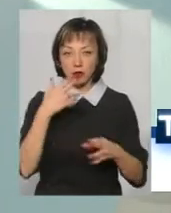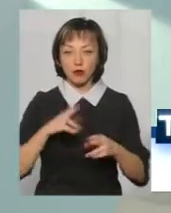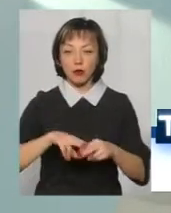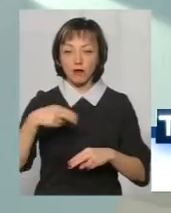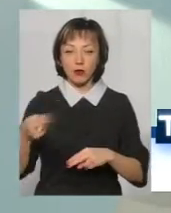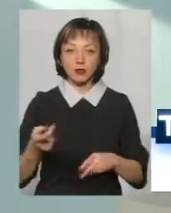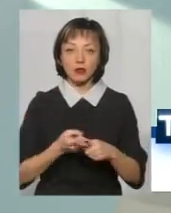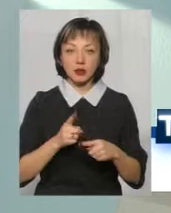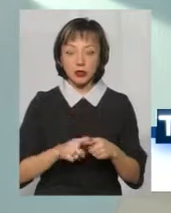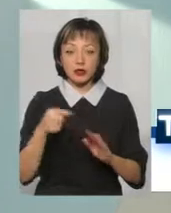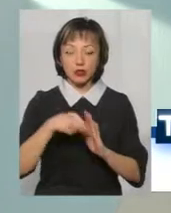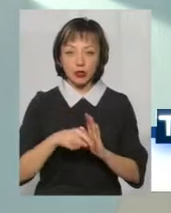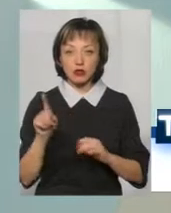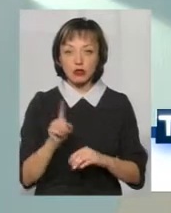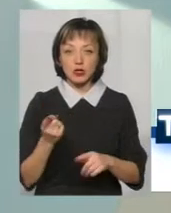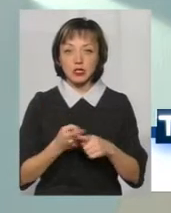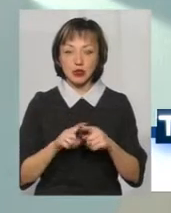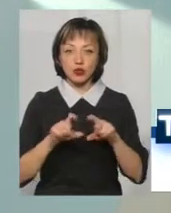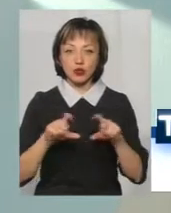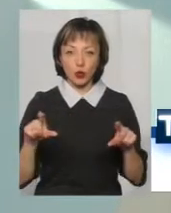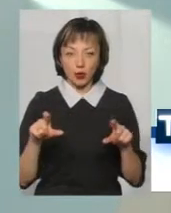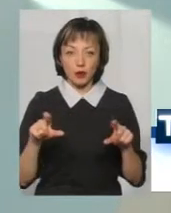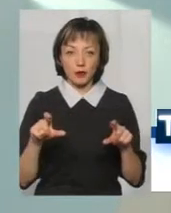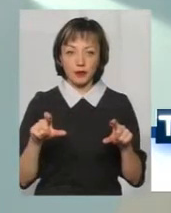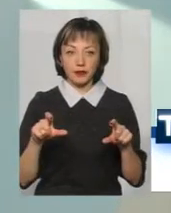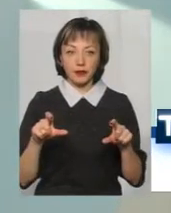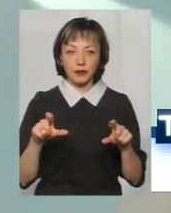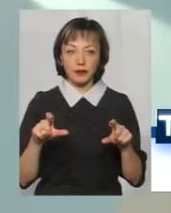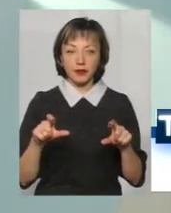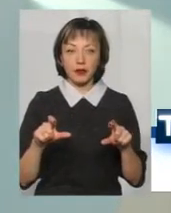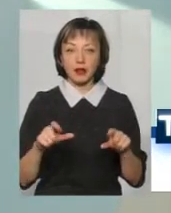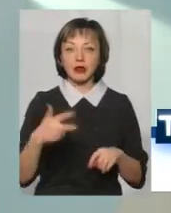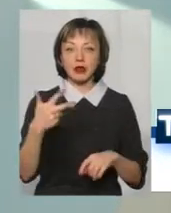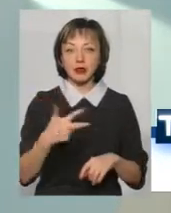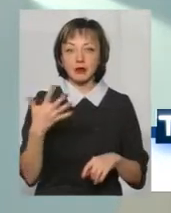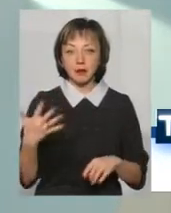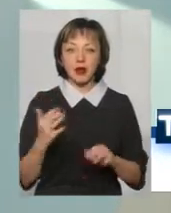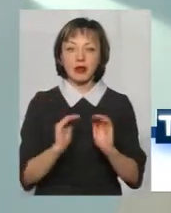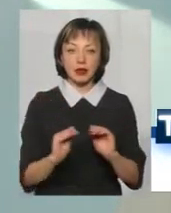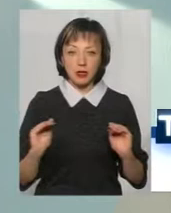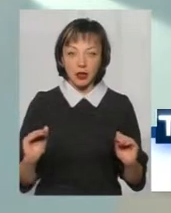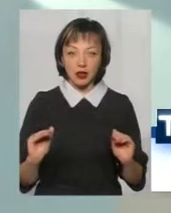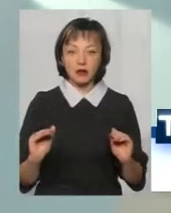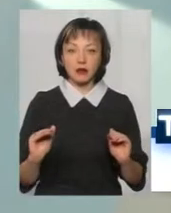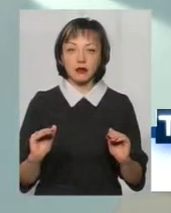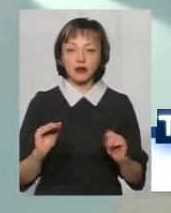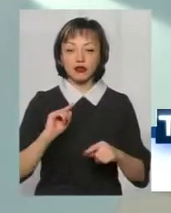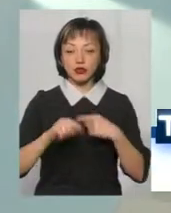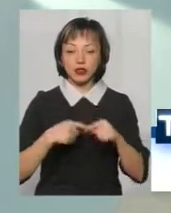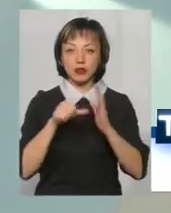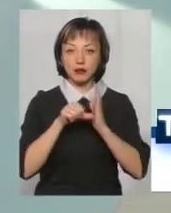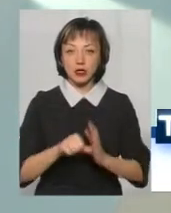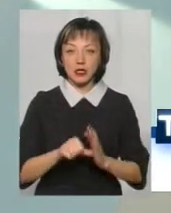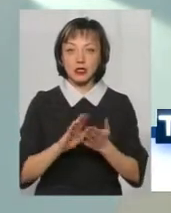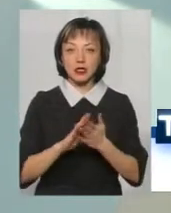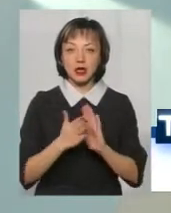повернути. Тобто це говорить про те, що з цієї школи мінімум 35 дітей набудуть, десь через півроку набудуть